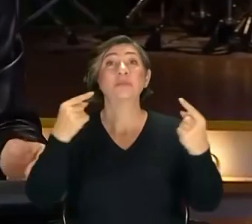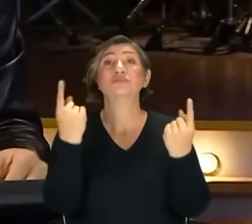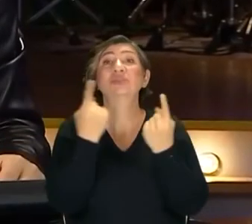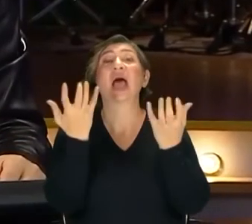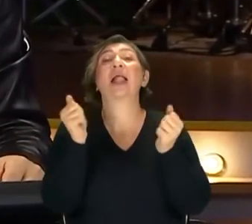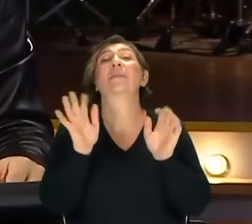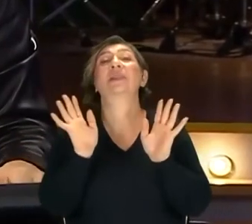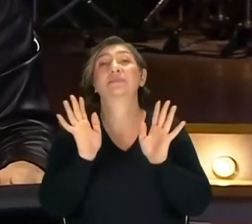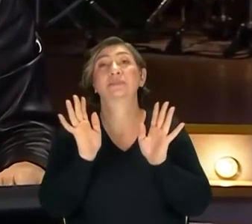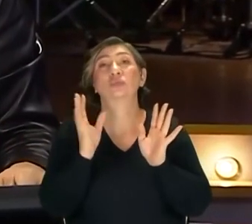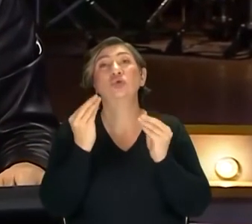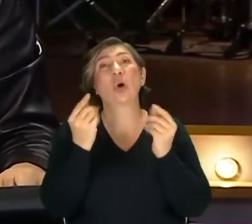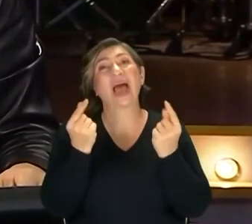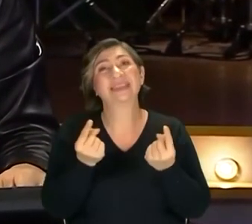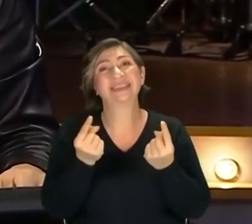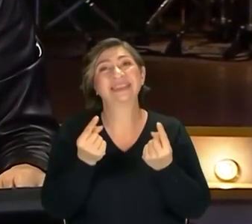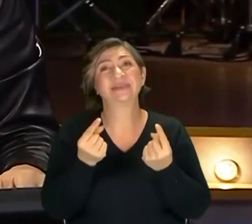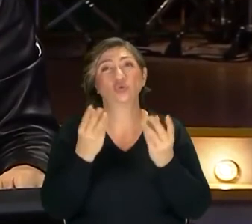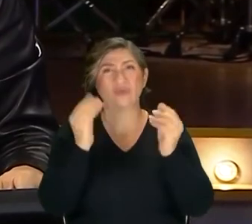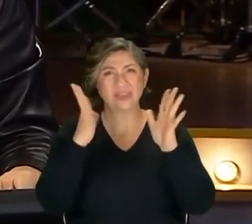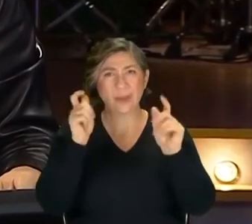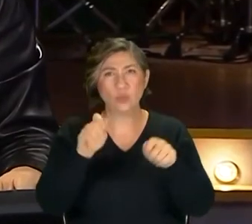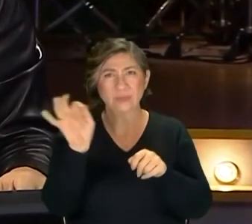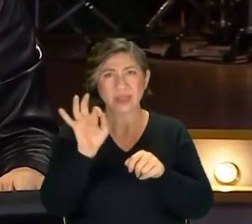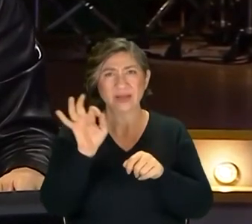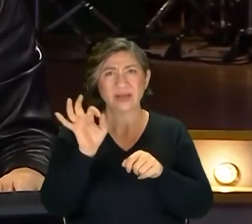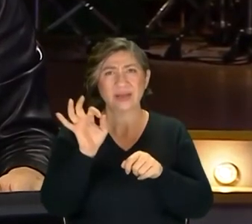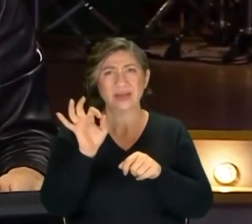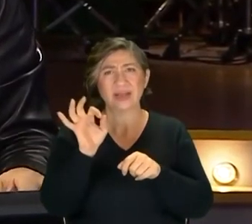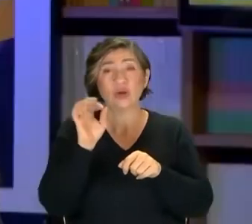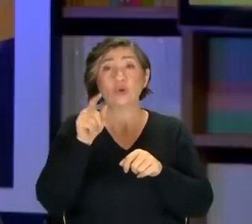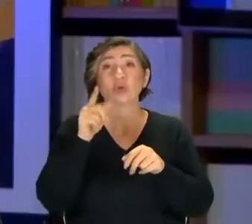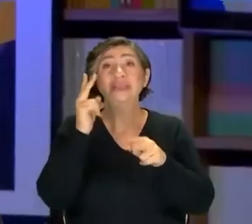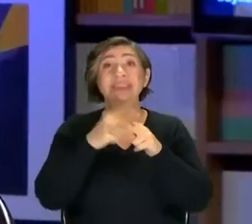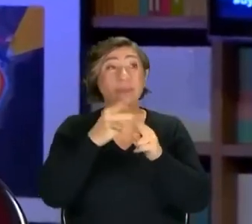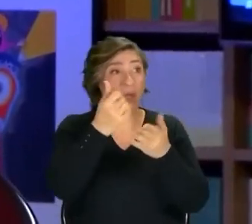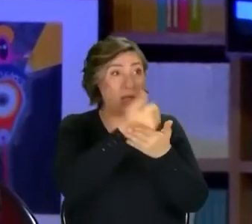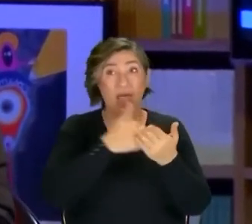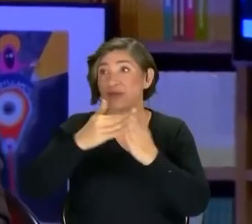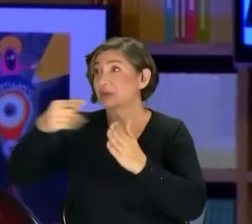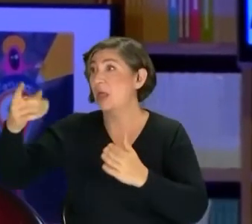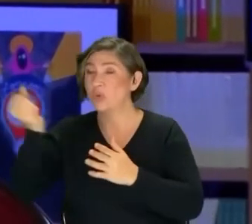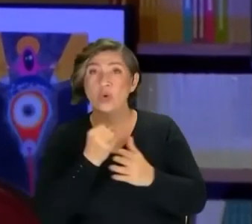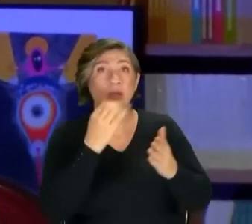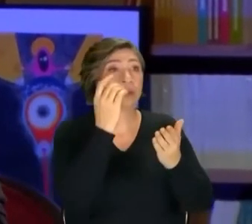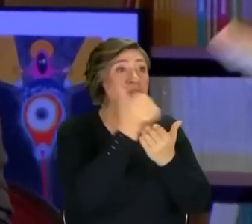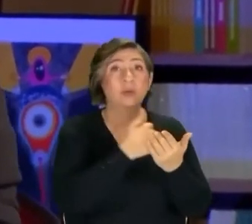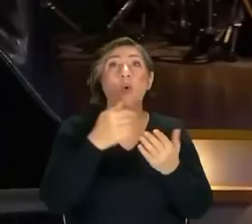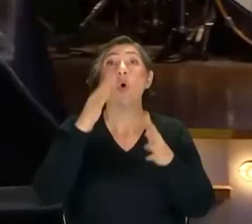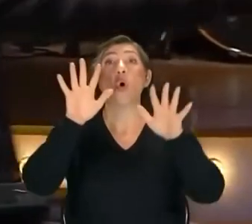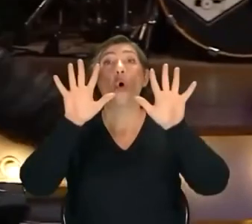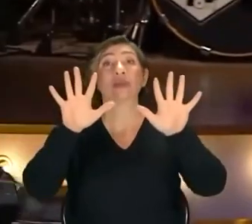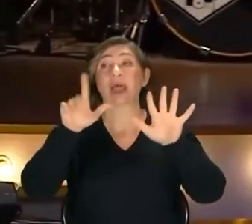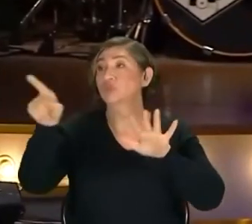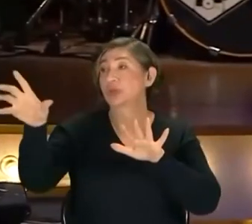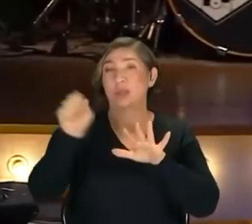bir şey koyamadık. Çok az. Çok yapıyorlar değil mi abi bunu? Yani bu sektörde böyle hızlıca para kazananlar hızlıca. Airesi var. 10